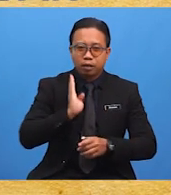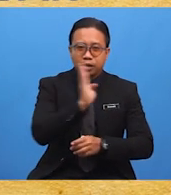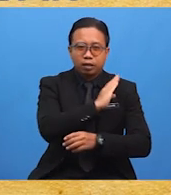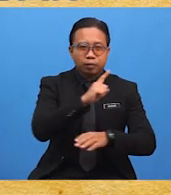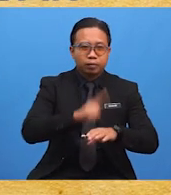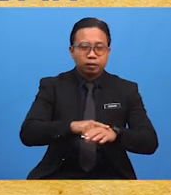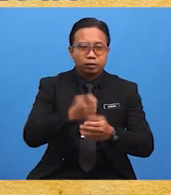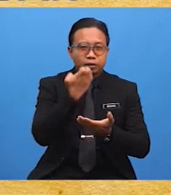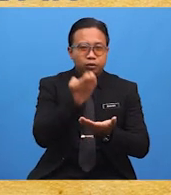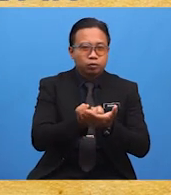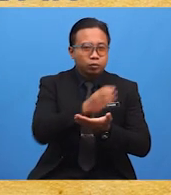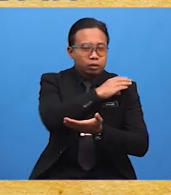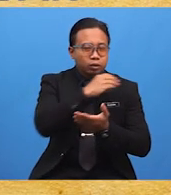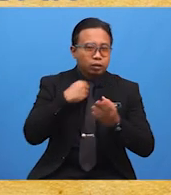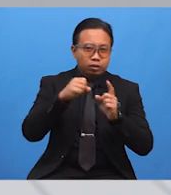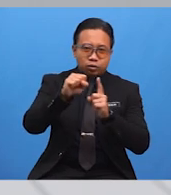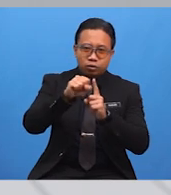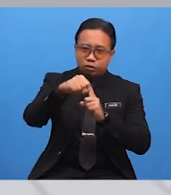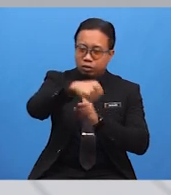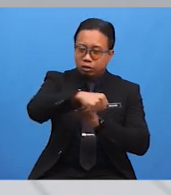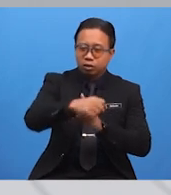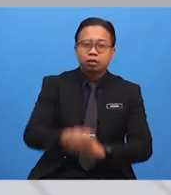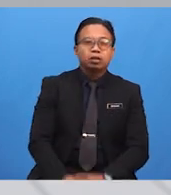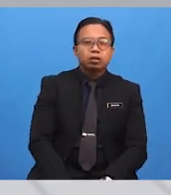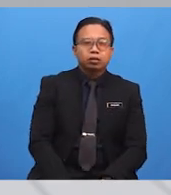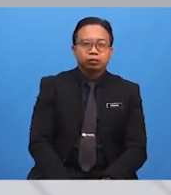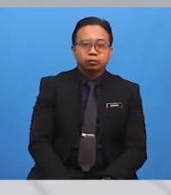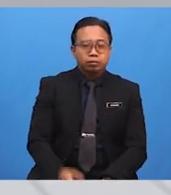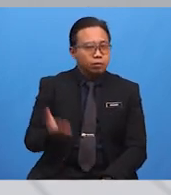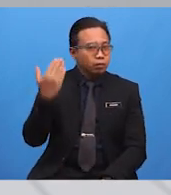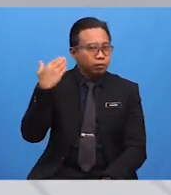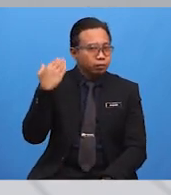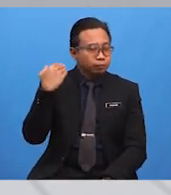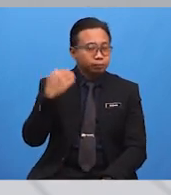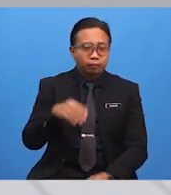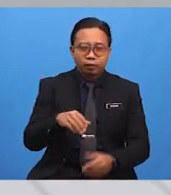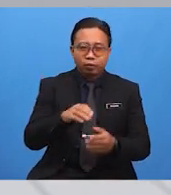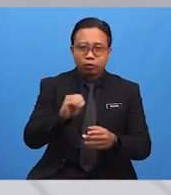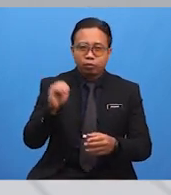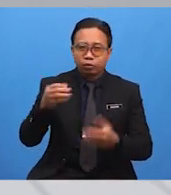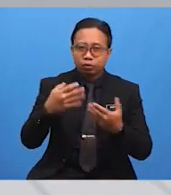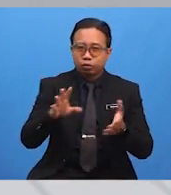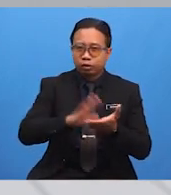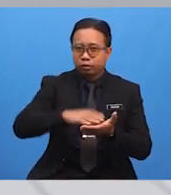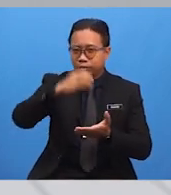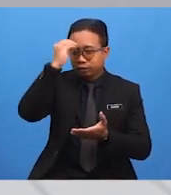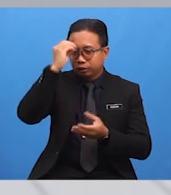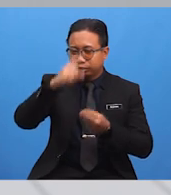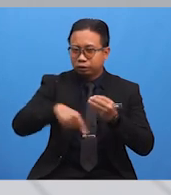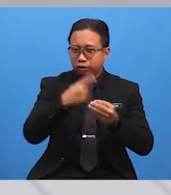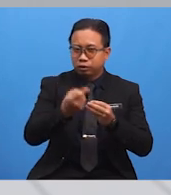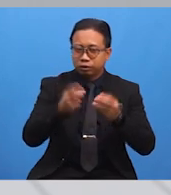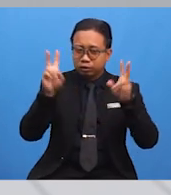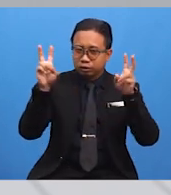Ekonomi dan Sosial. Dalam episod yang sebelum ini, murid-murid telah pun belajar tentang